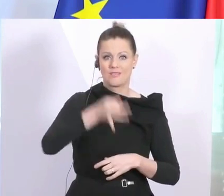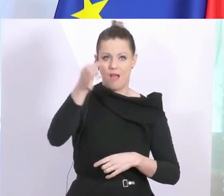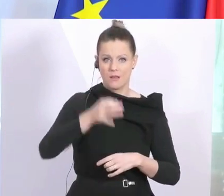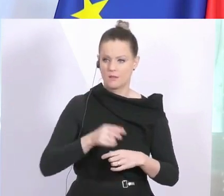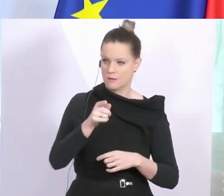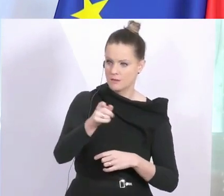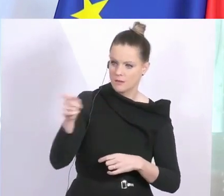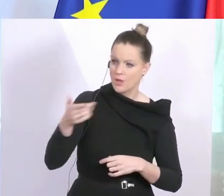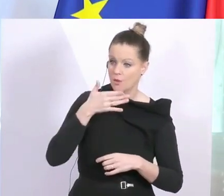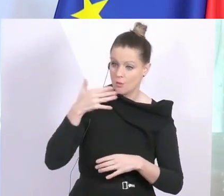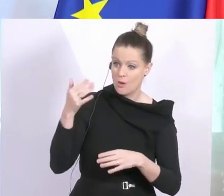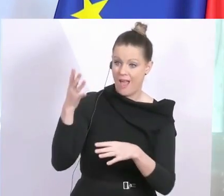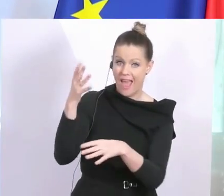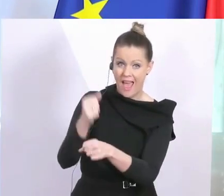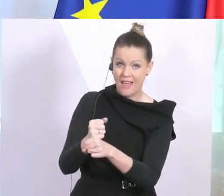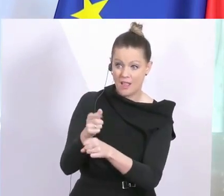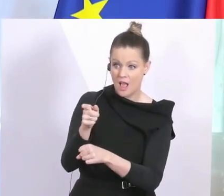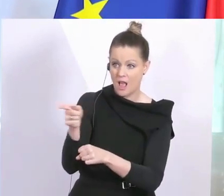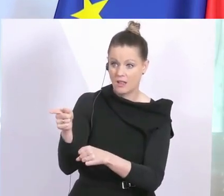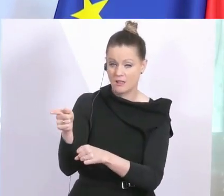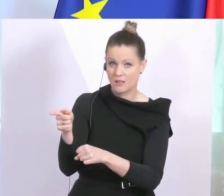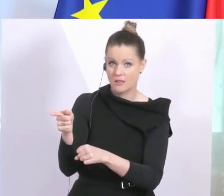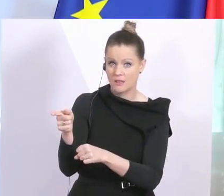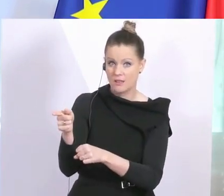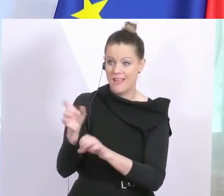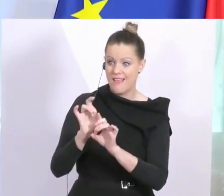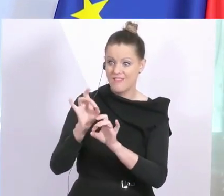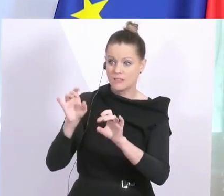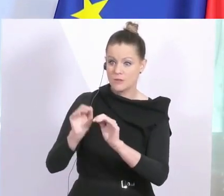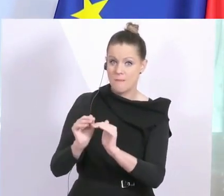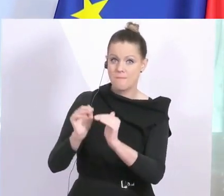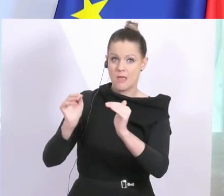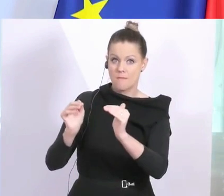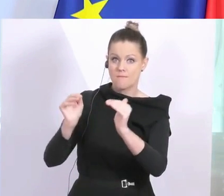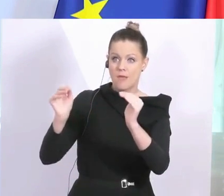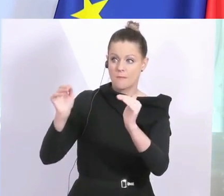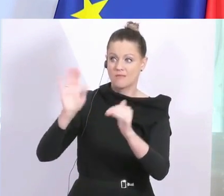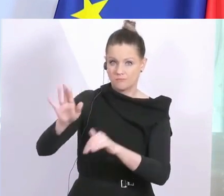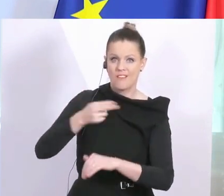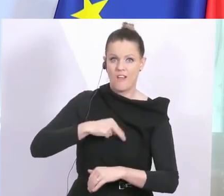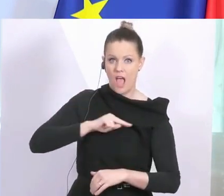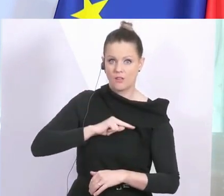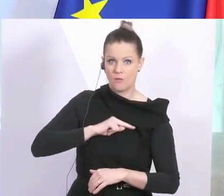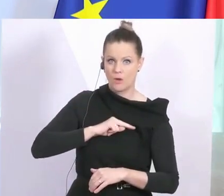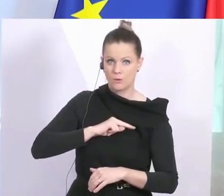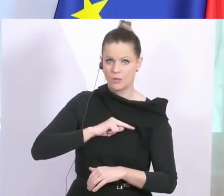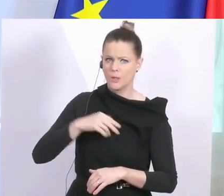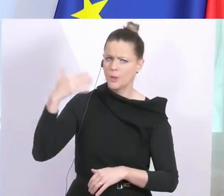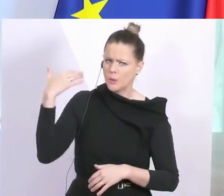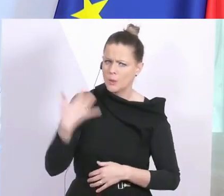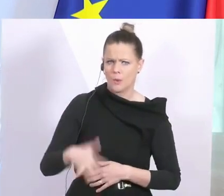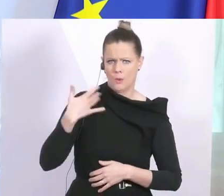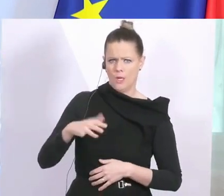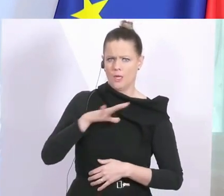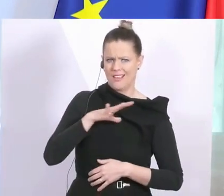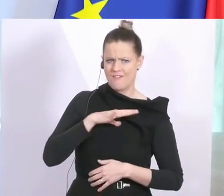nicht an die Anordnungen halten, dazu beitragen, dass die Infektionen steigen, dann ist das ein gefährlicher Weg, der da